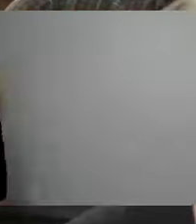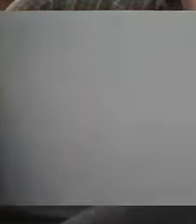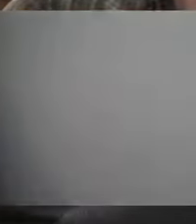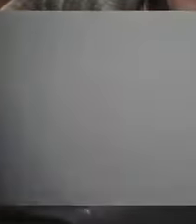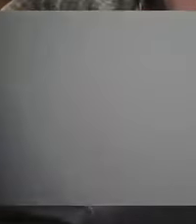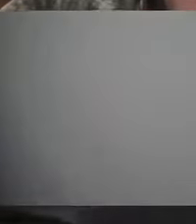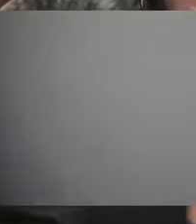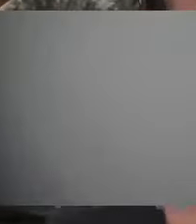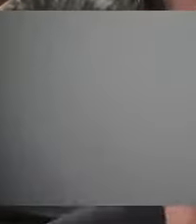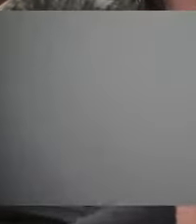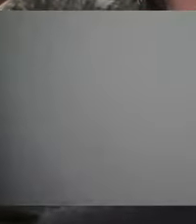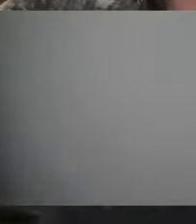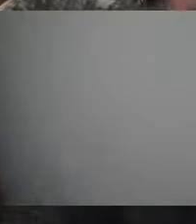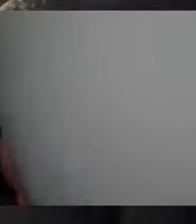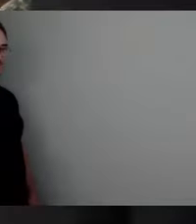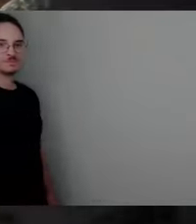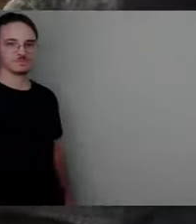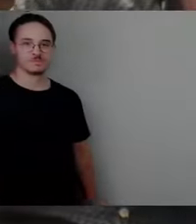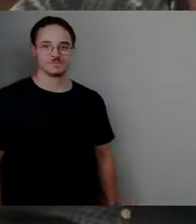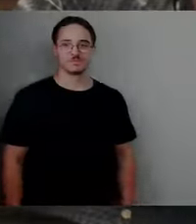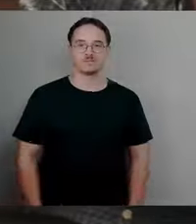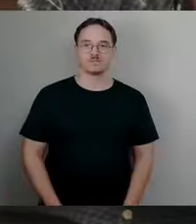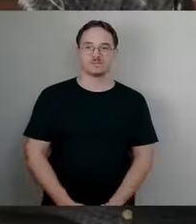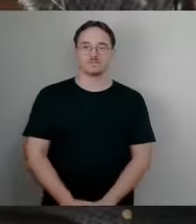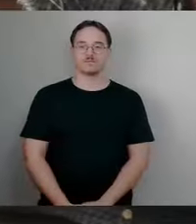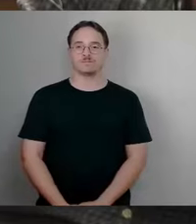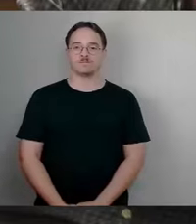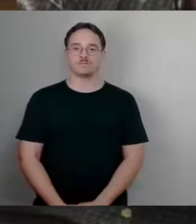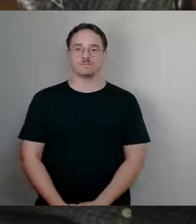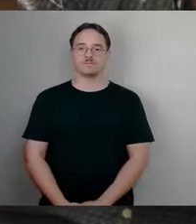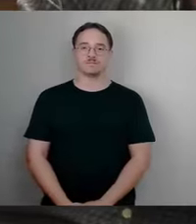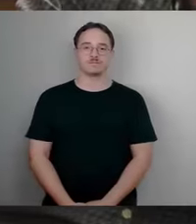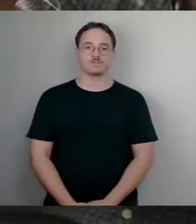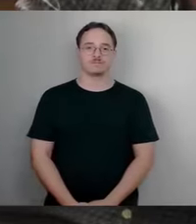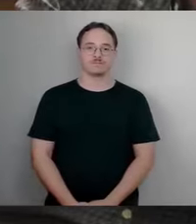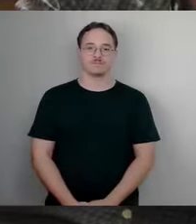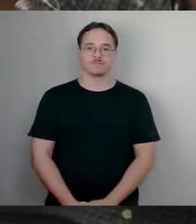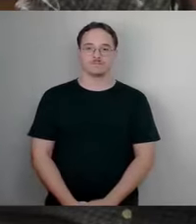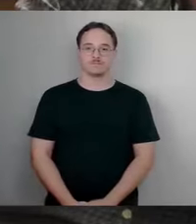Ich bleibe gleich am Platz. Ich beantrage die punktweise Abstimmung. Dankeschön. Okay.